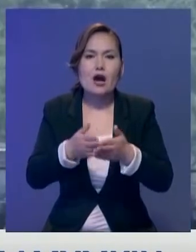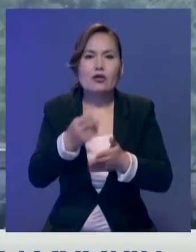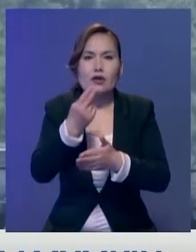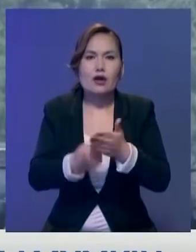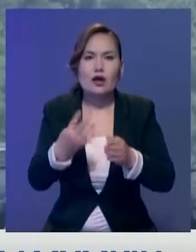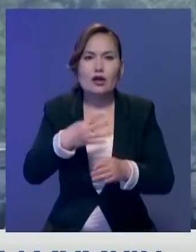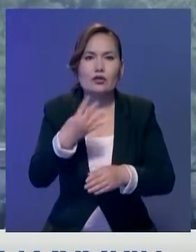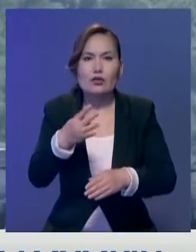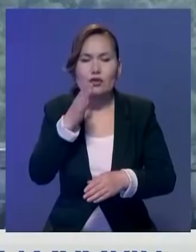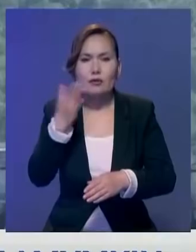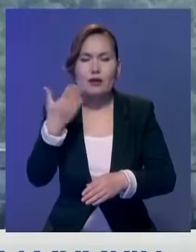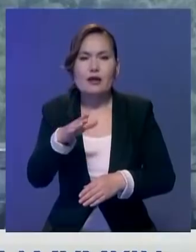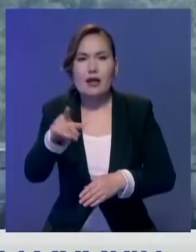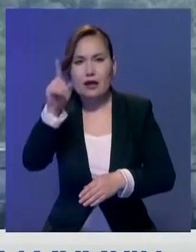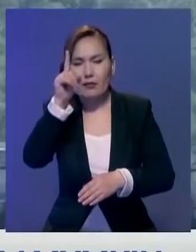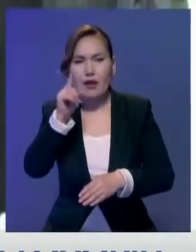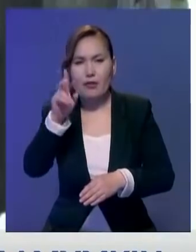Германияда жасалған екен.